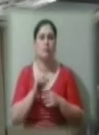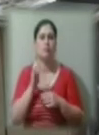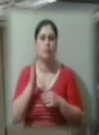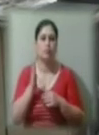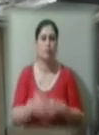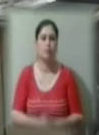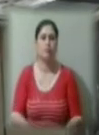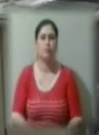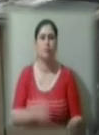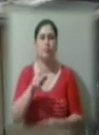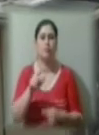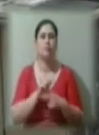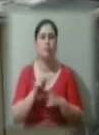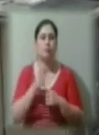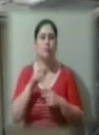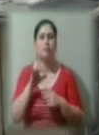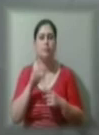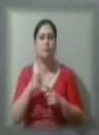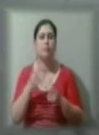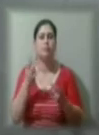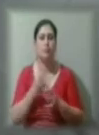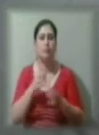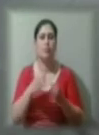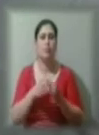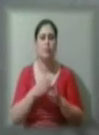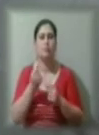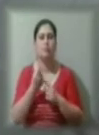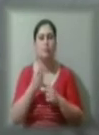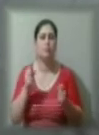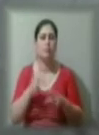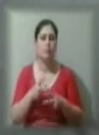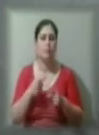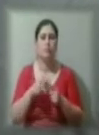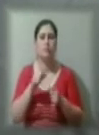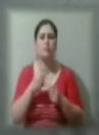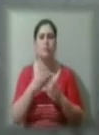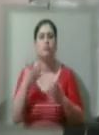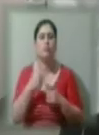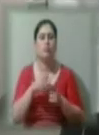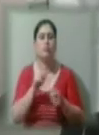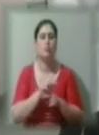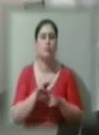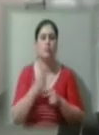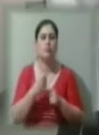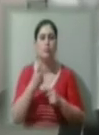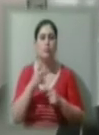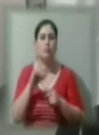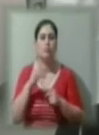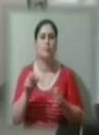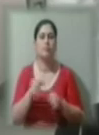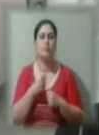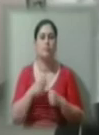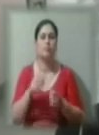лікування одного пацієнта потрібна команда з 11 спеціалістів. За світовими стандартами лікування один лінійний прискорювач розрахований на